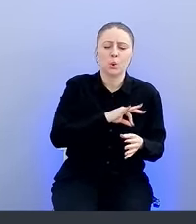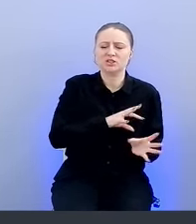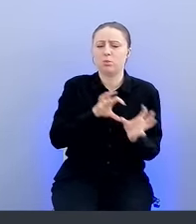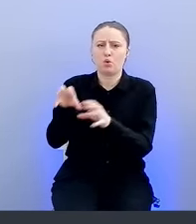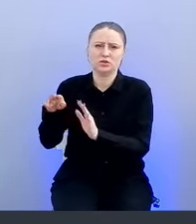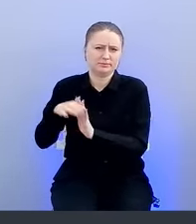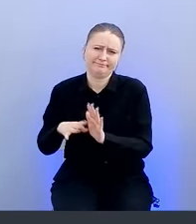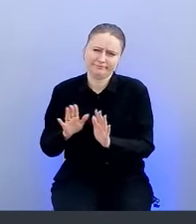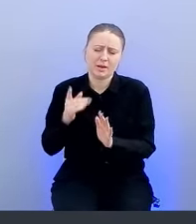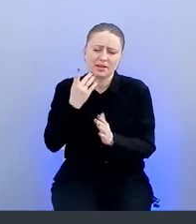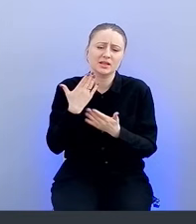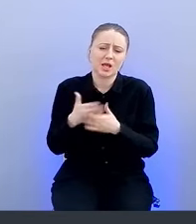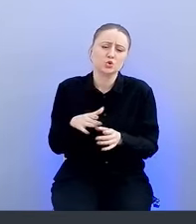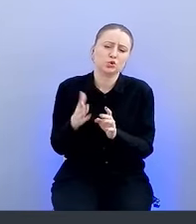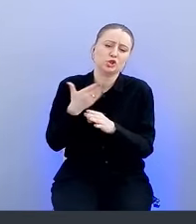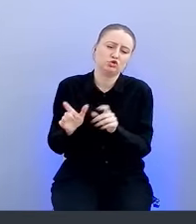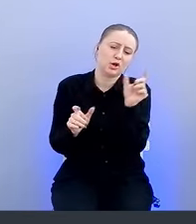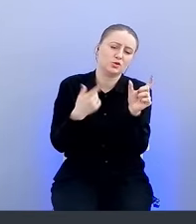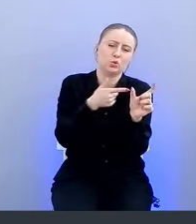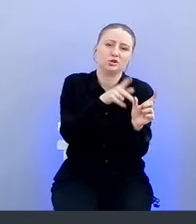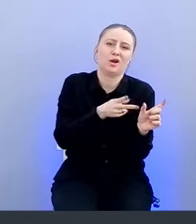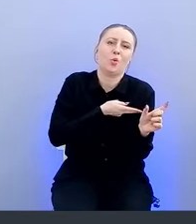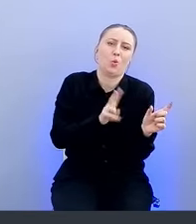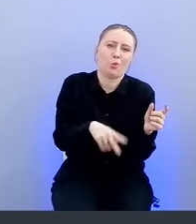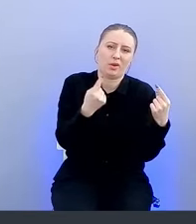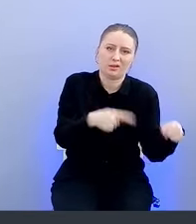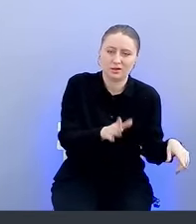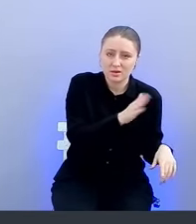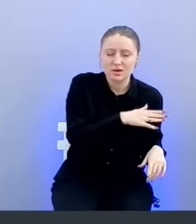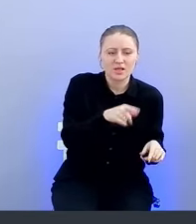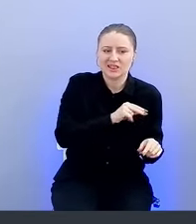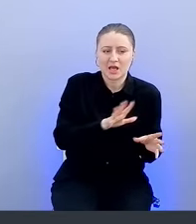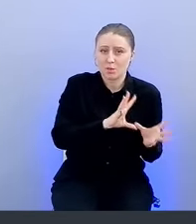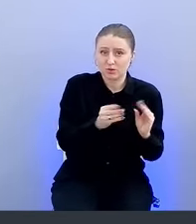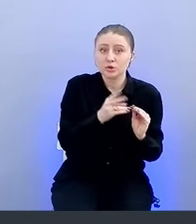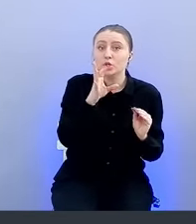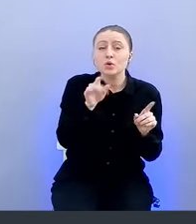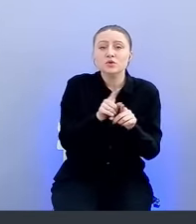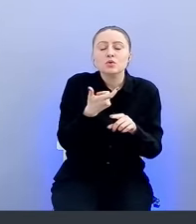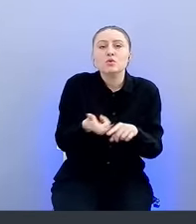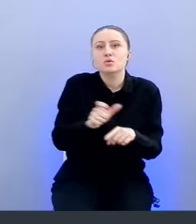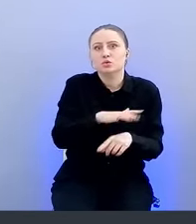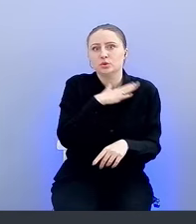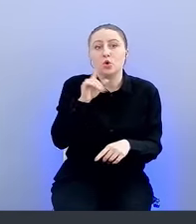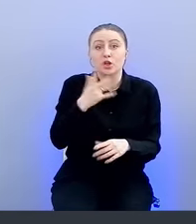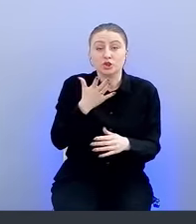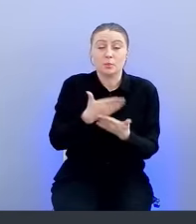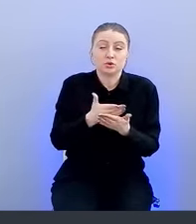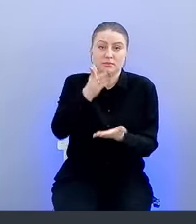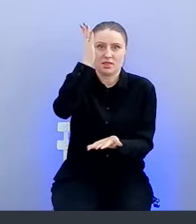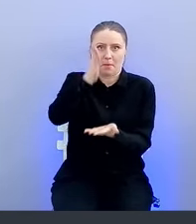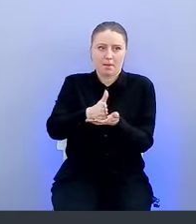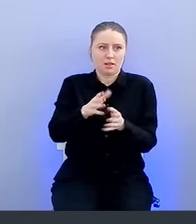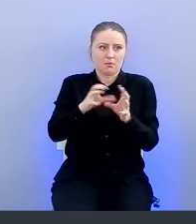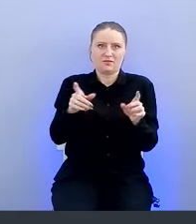часть, там, Legacy, которая уже умерла, ну, то есть она не работает совсем, но все равно очень много, даже если мы напополам просто поделим,